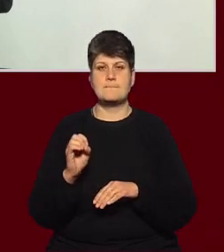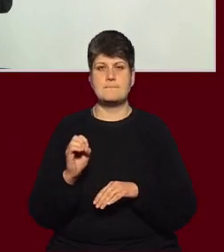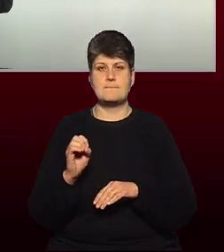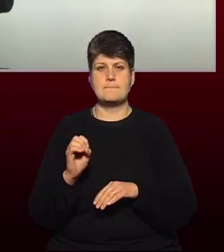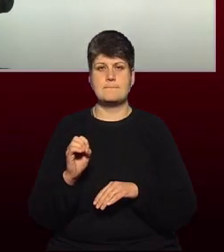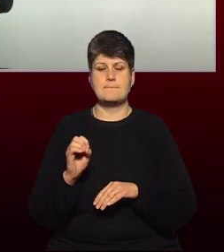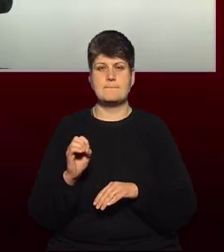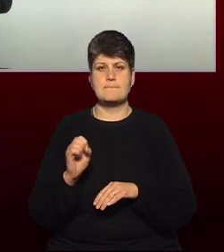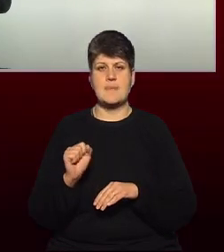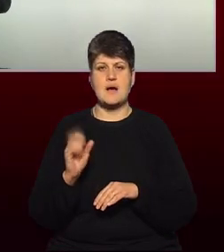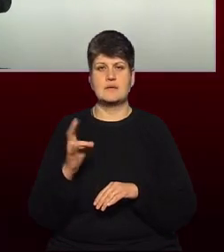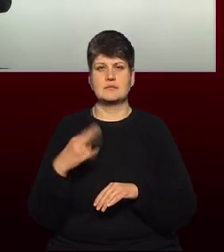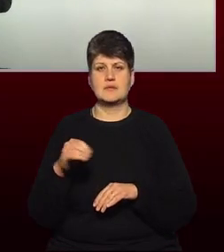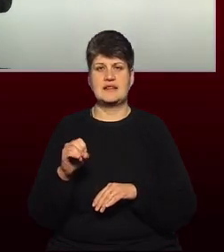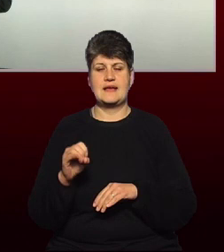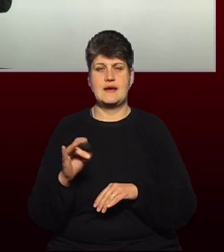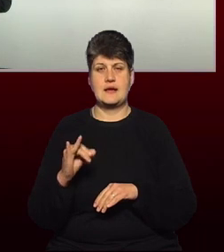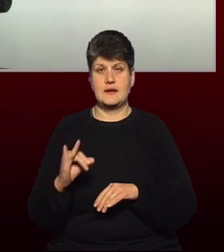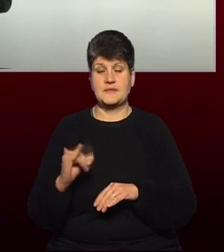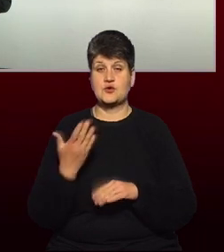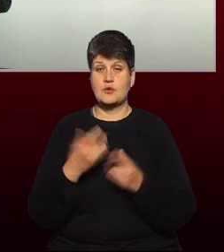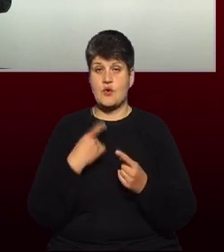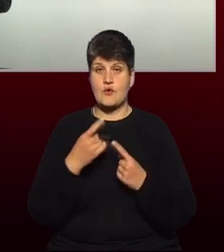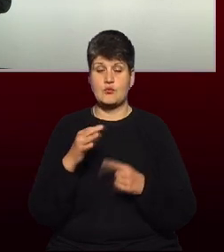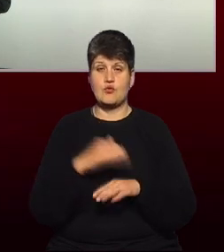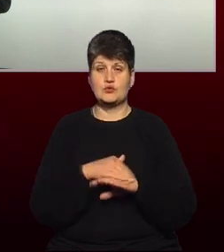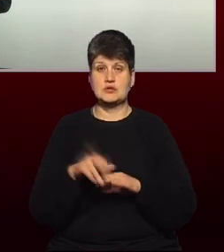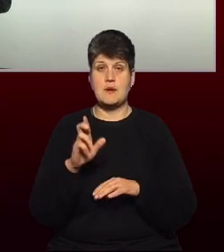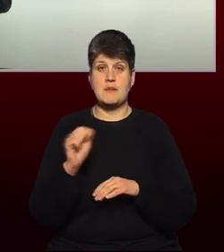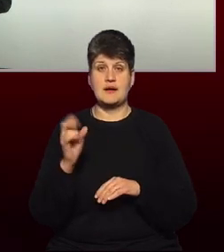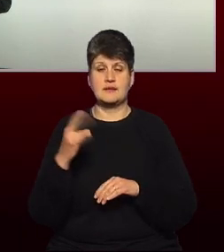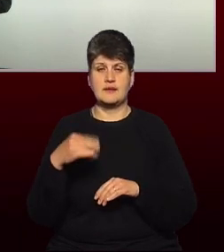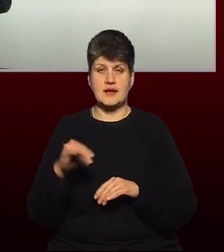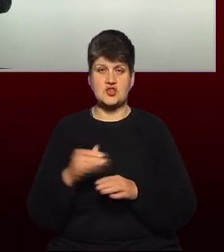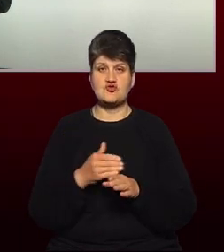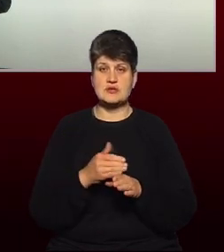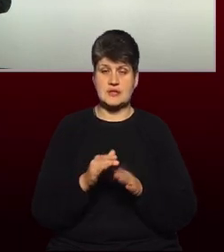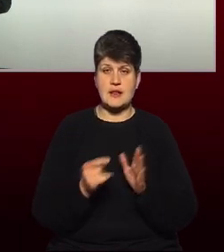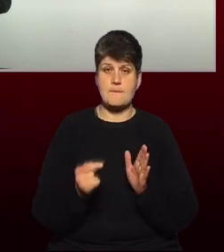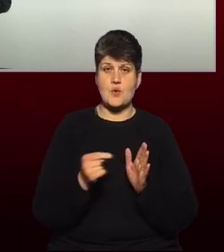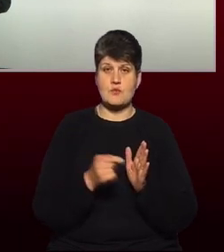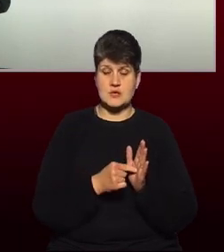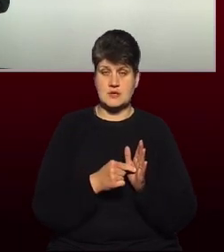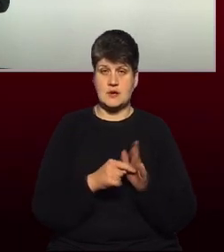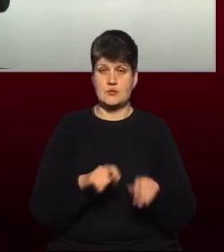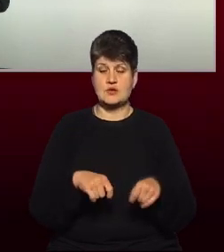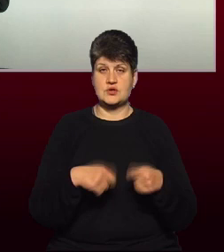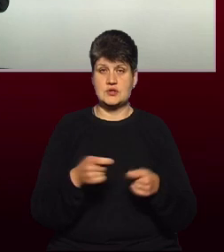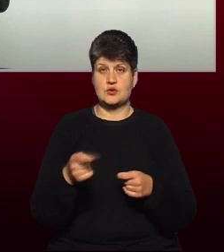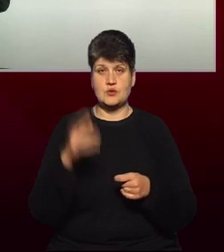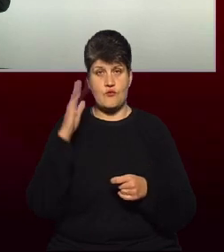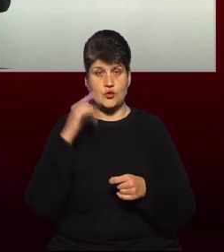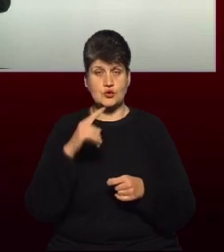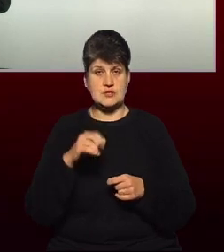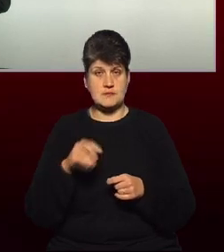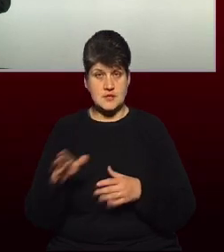Ну, якщо ми говоримо про вулицю Бандери, то частина вулиці Бандери попадає в зону подачі Тернопільського водозабору, частина попадає